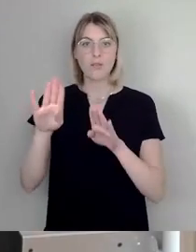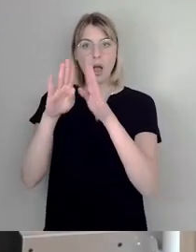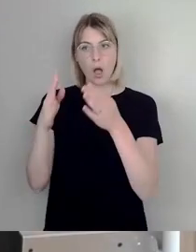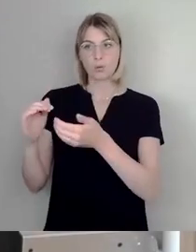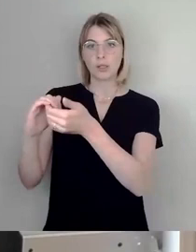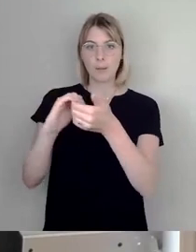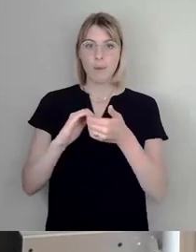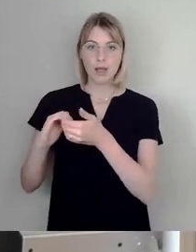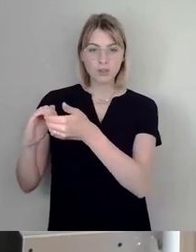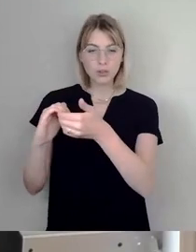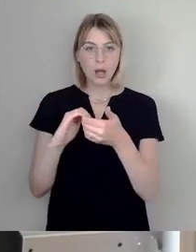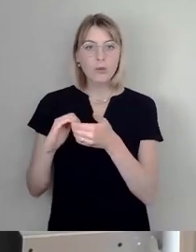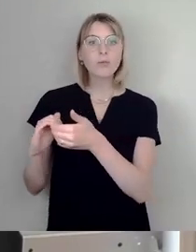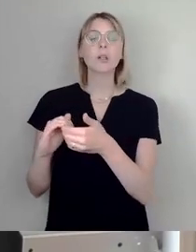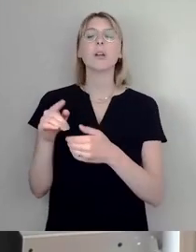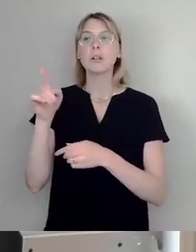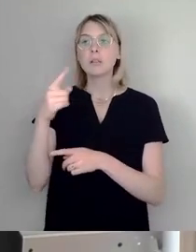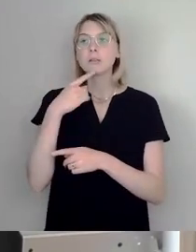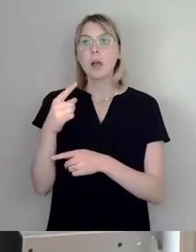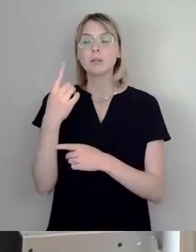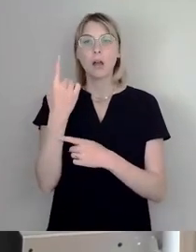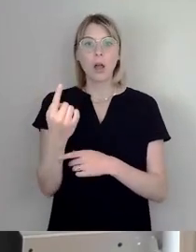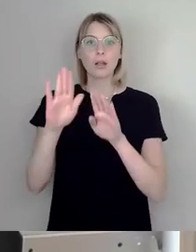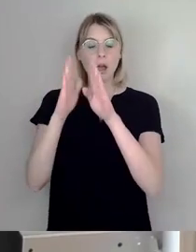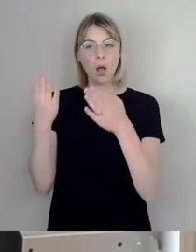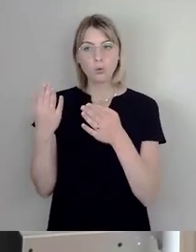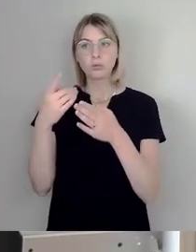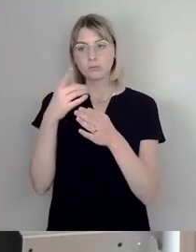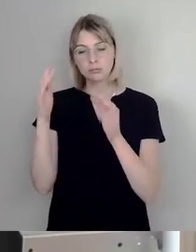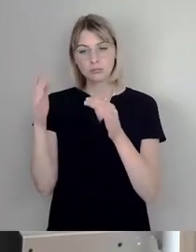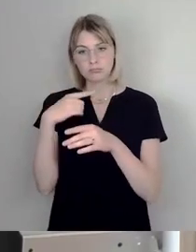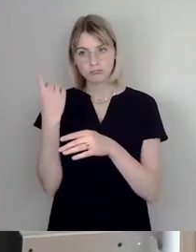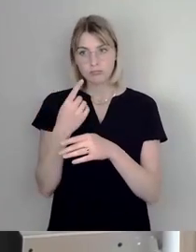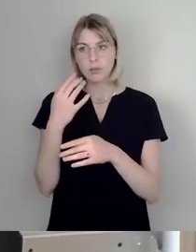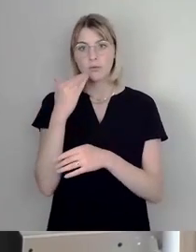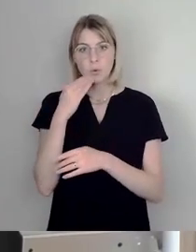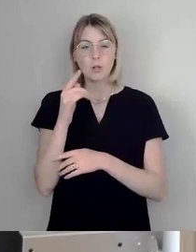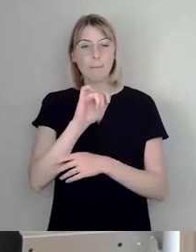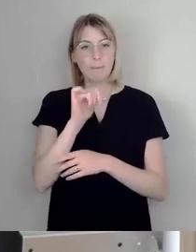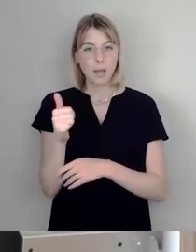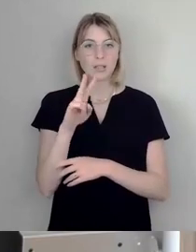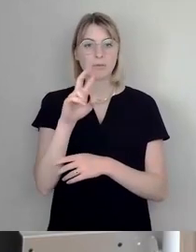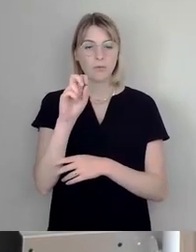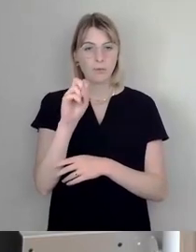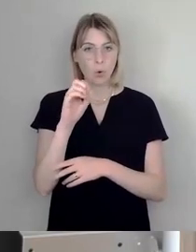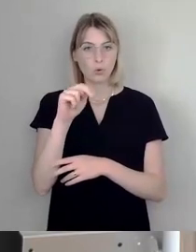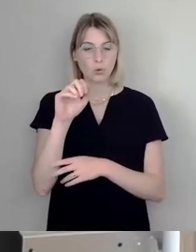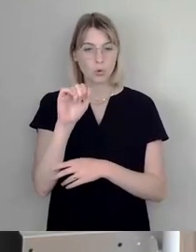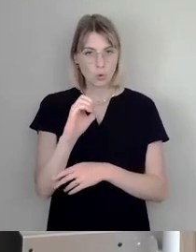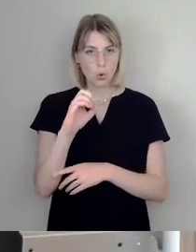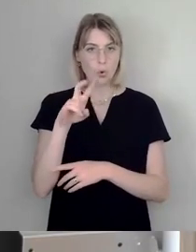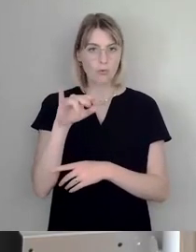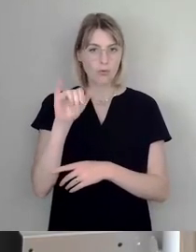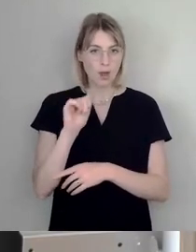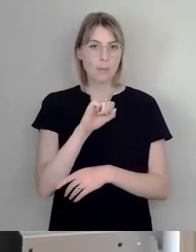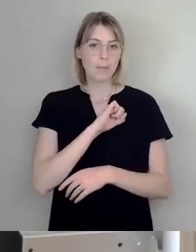haben, wir wohnen in einem Haus. Das betraf häufig Gründerzeithäuser, die in Vonovia besitzt sind und haben gesagt, wir hätten ein Interesse, wenn das möglich ist,